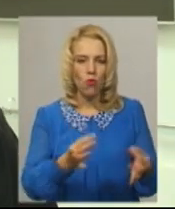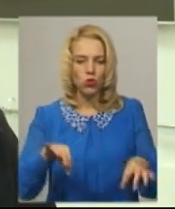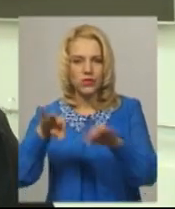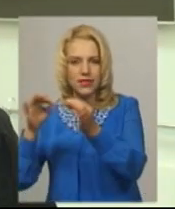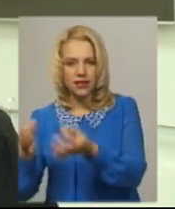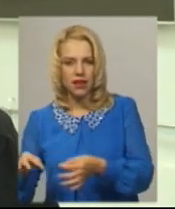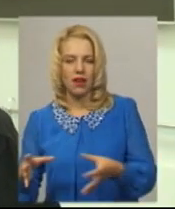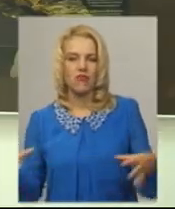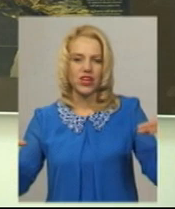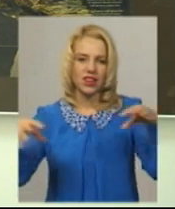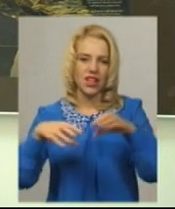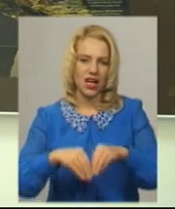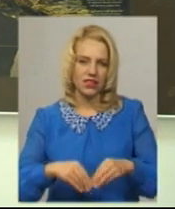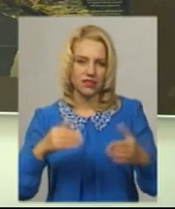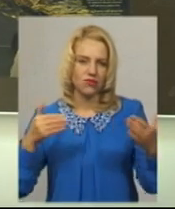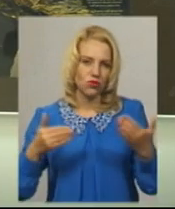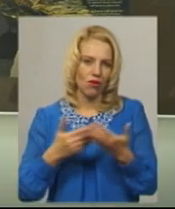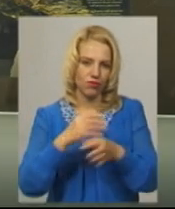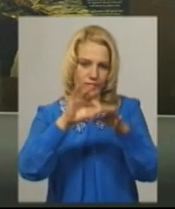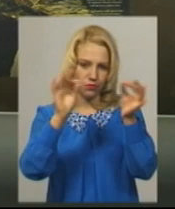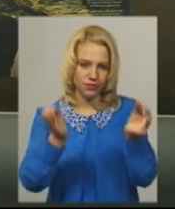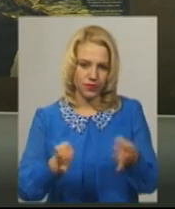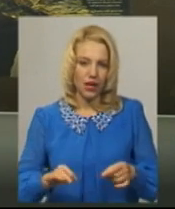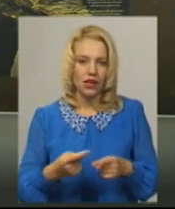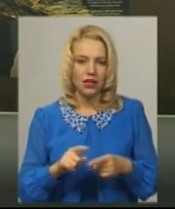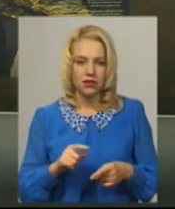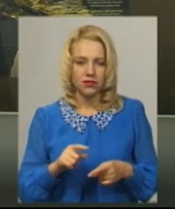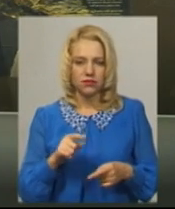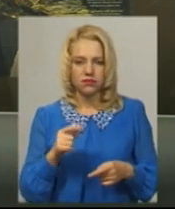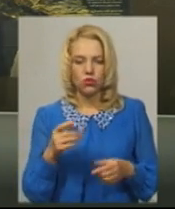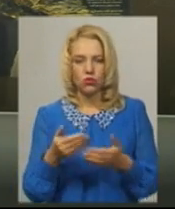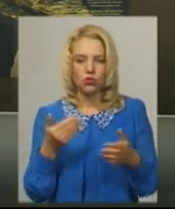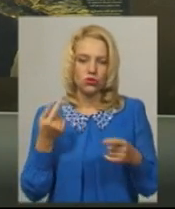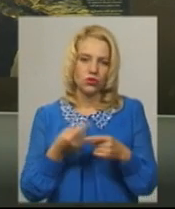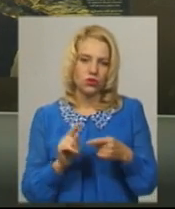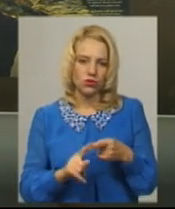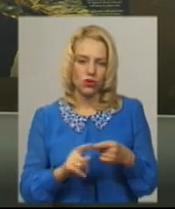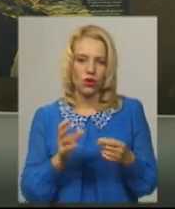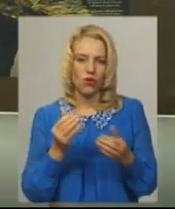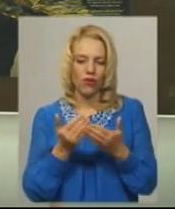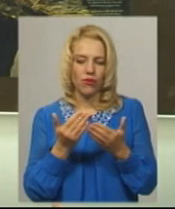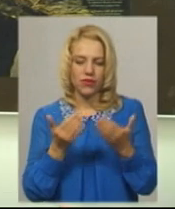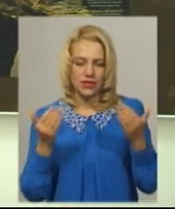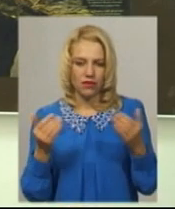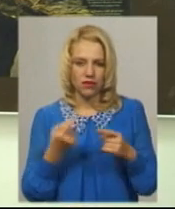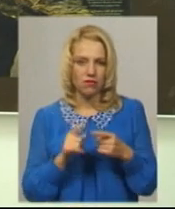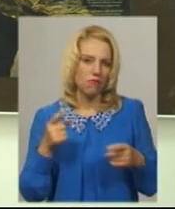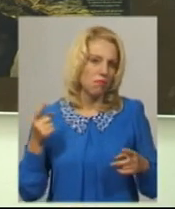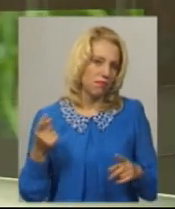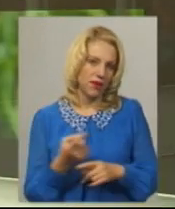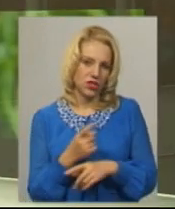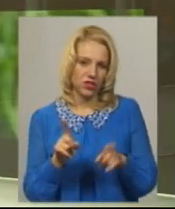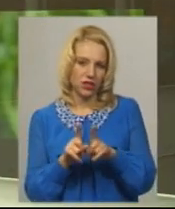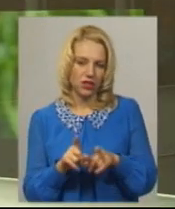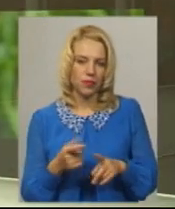в цій виставці. До цього, з поміж ста виставків, які ми провели, це вперше такі проєкти.